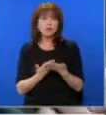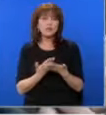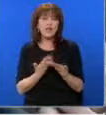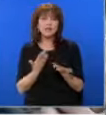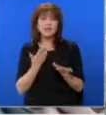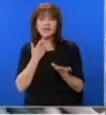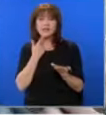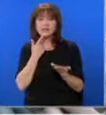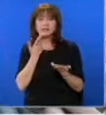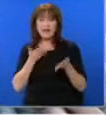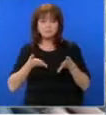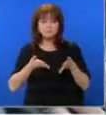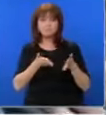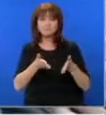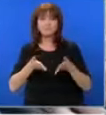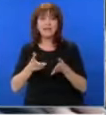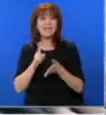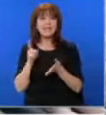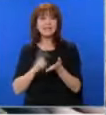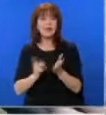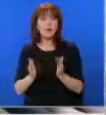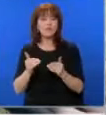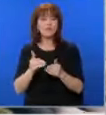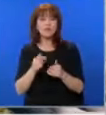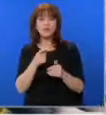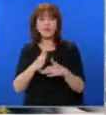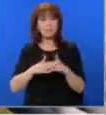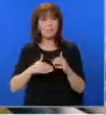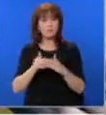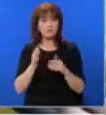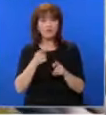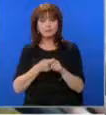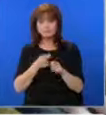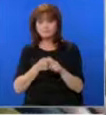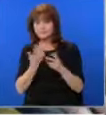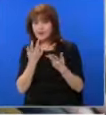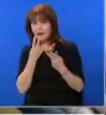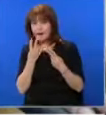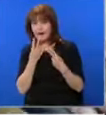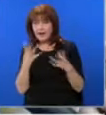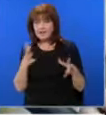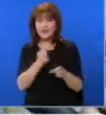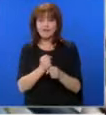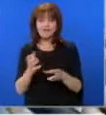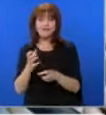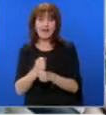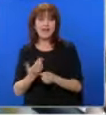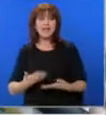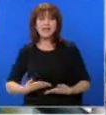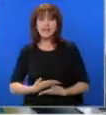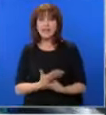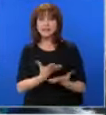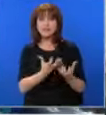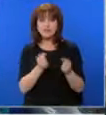Относно контрабандни канали, които тя се готви и прави разработка как да бъдат разбити. Много е интересно, че